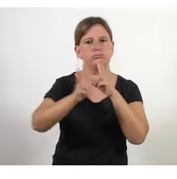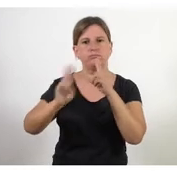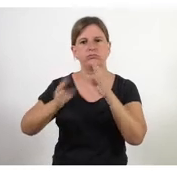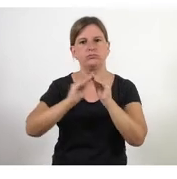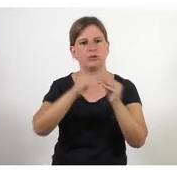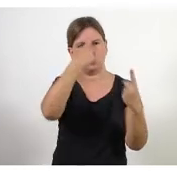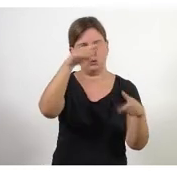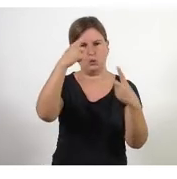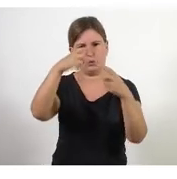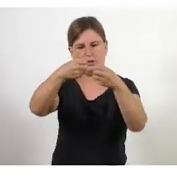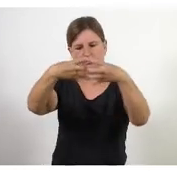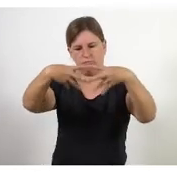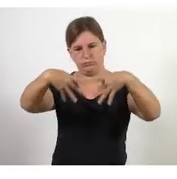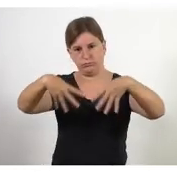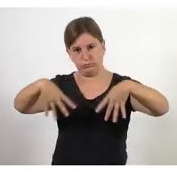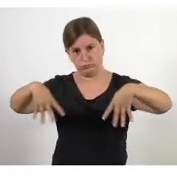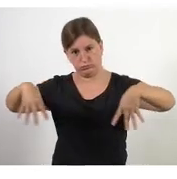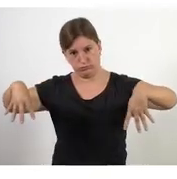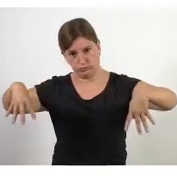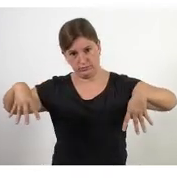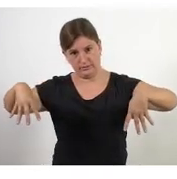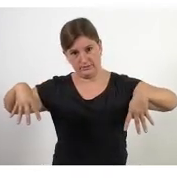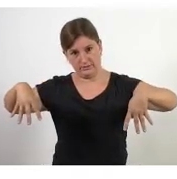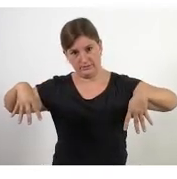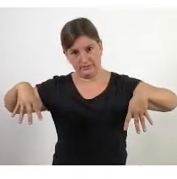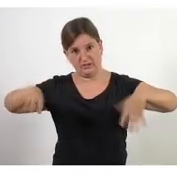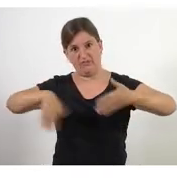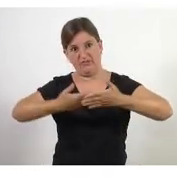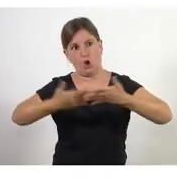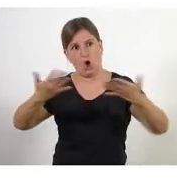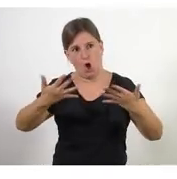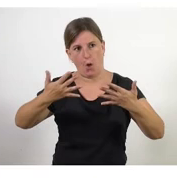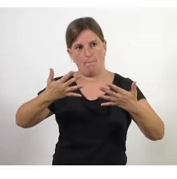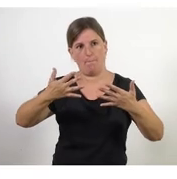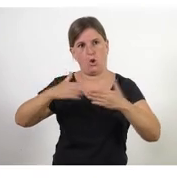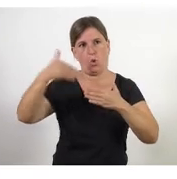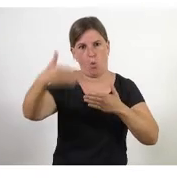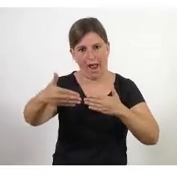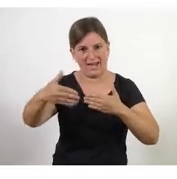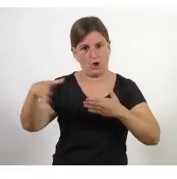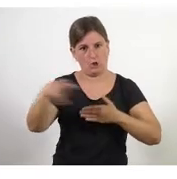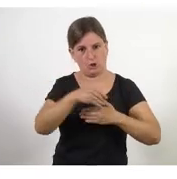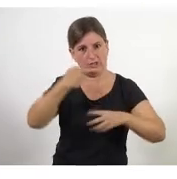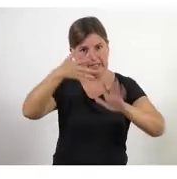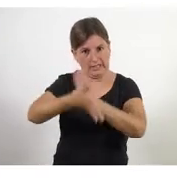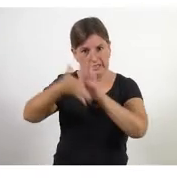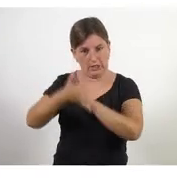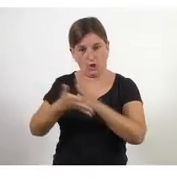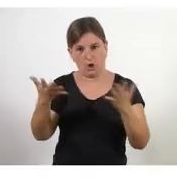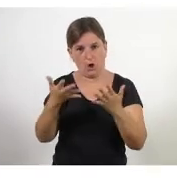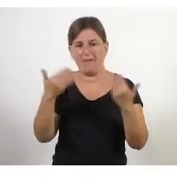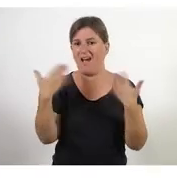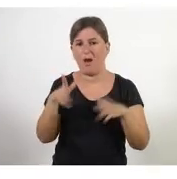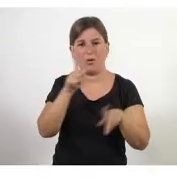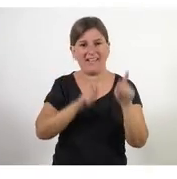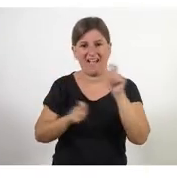fer i cap avall què s'ha de fer què s'ha de fer què s'ha de fer fins i tot què com quan això no és per molt que sigui